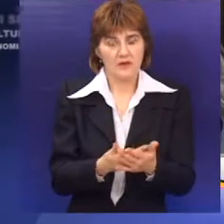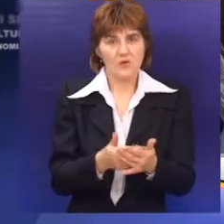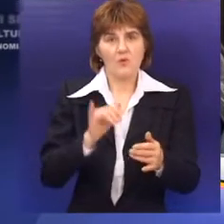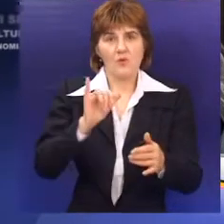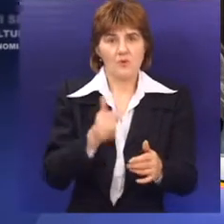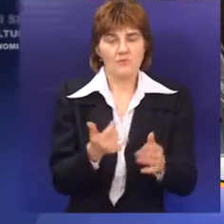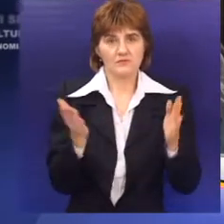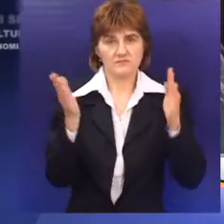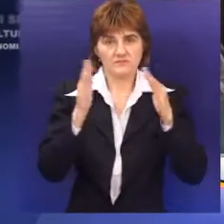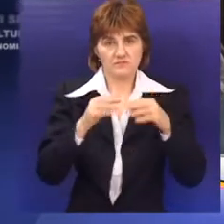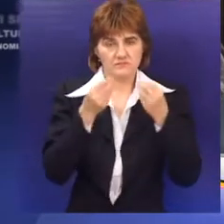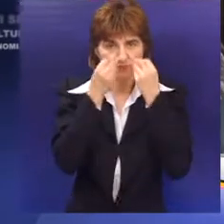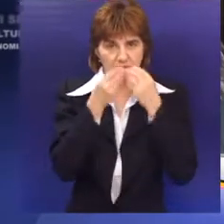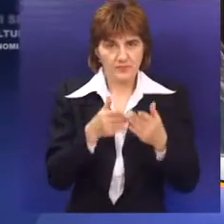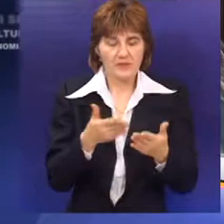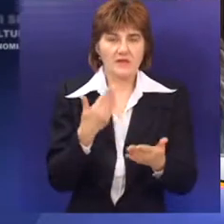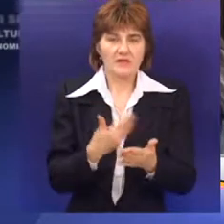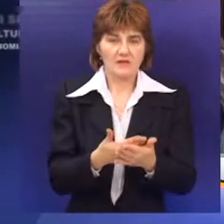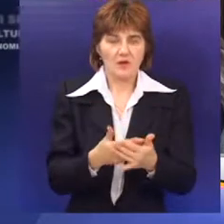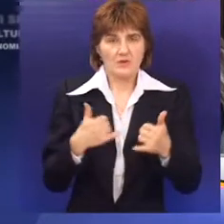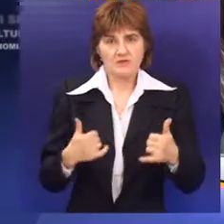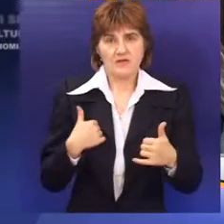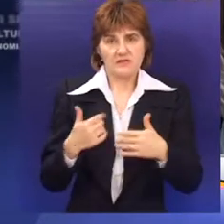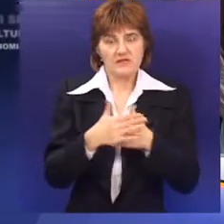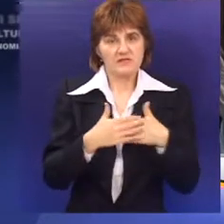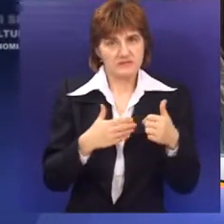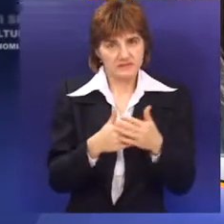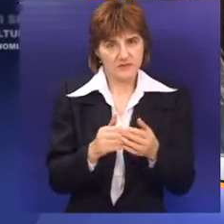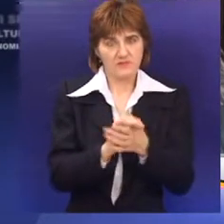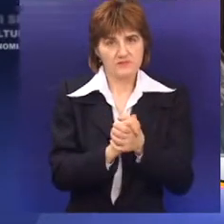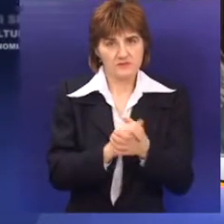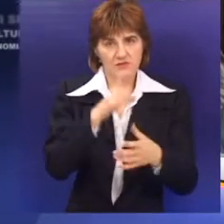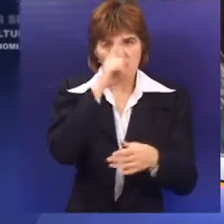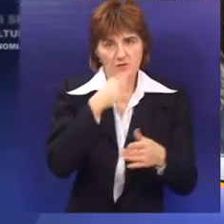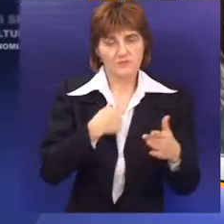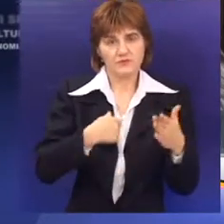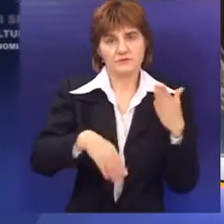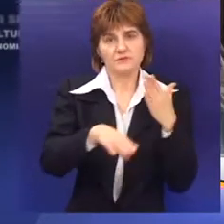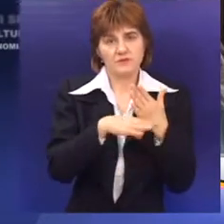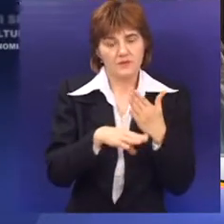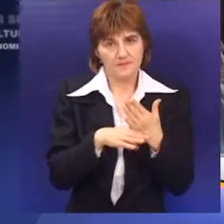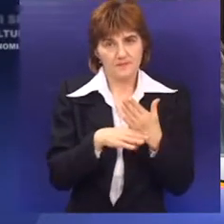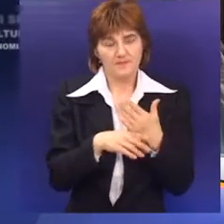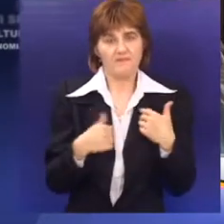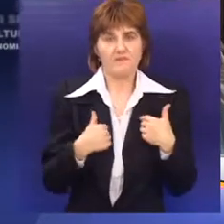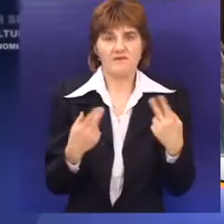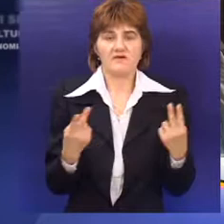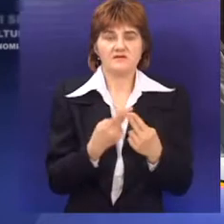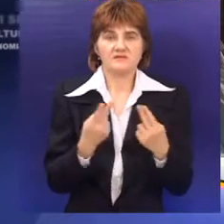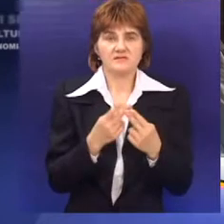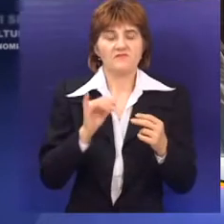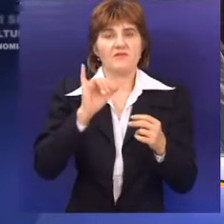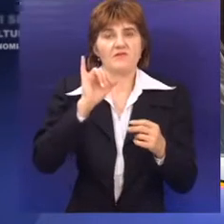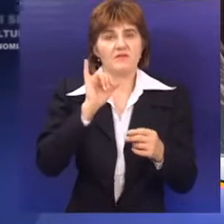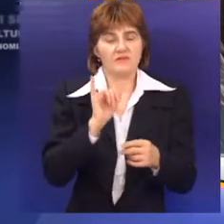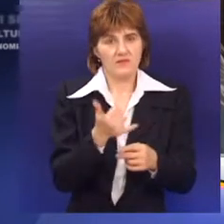naći ćemo se opet u nekoj situaciji. zadovoljni smo sa dosadnešnjim saradnjom sa lokalnom samoupravom. Velika sredstva su